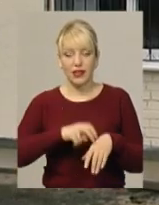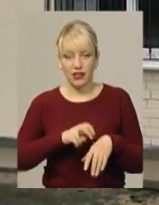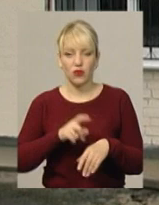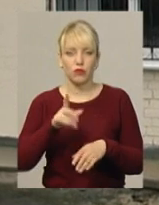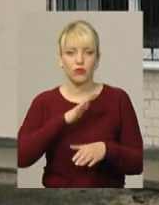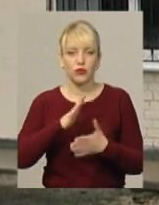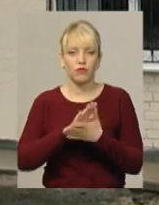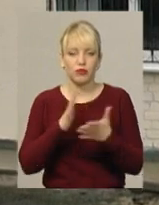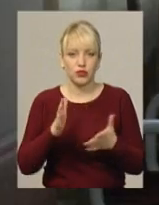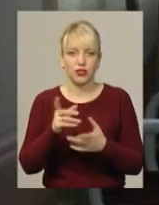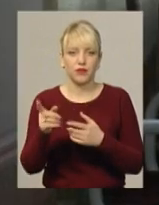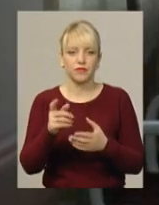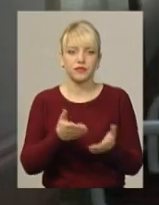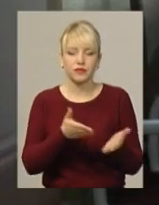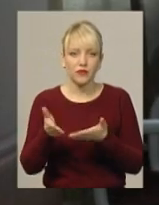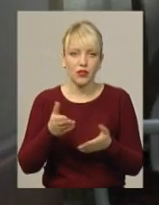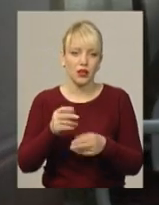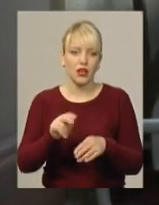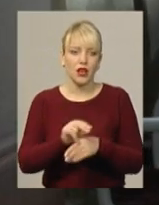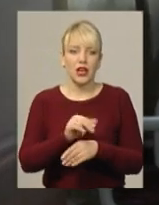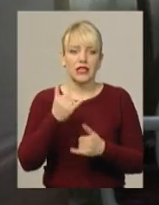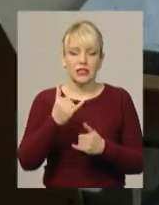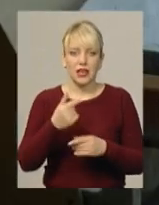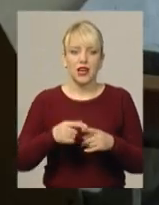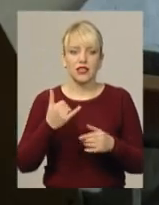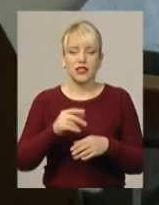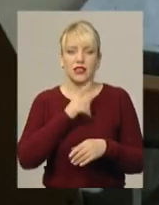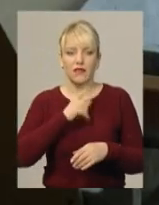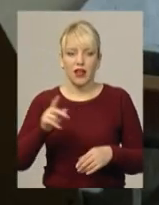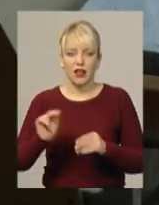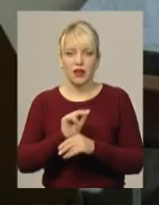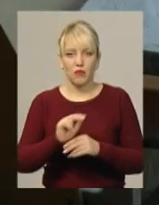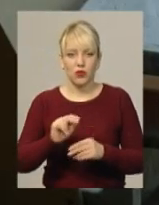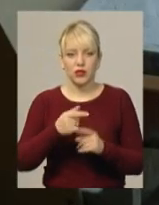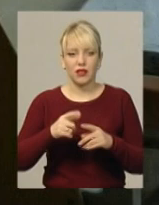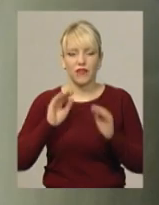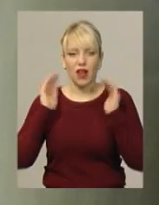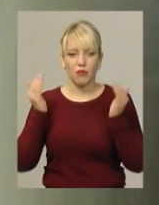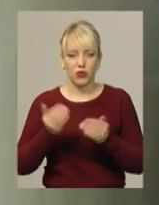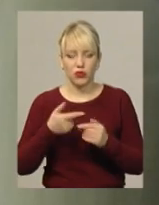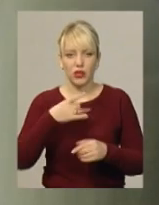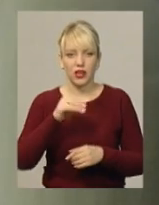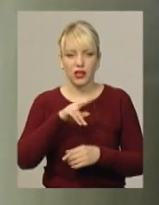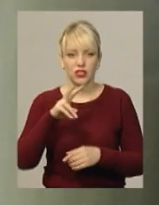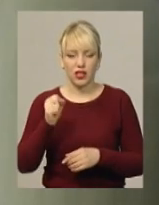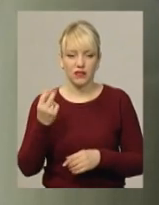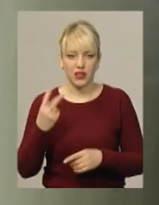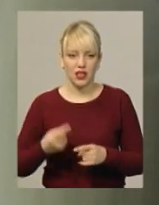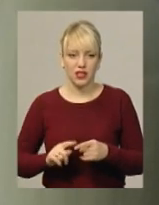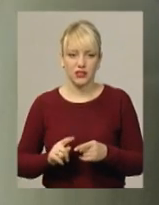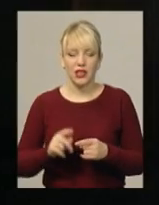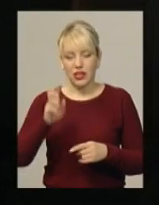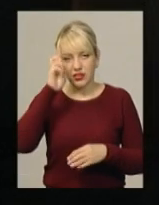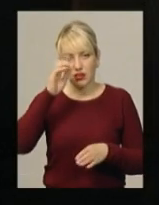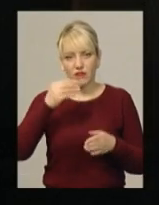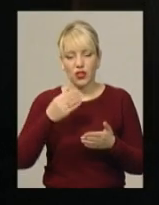амбулаторії на вулиці Гречка, 12, у Хмельницькому триває ремонт. Цьогоріч на будівництво 26 нових амбулаторій сімейної медицини Хмельниччині з державного